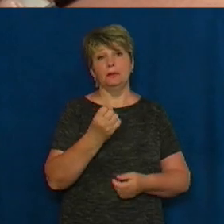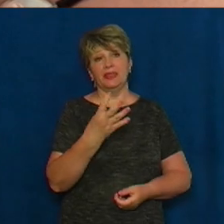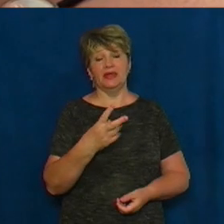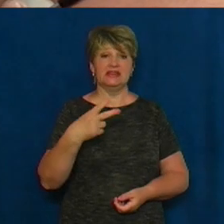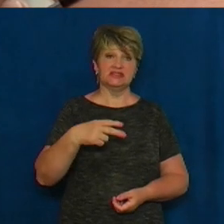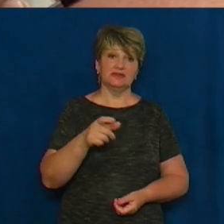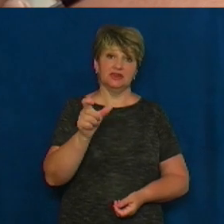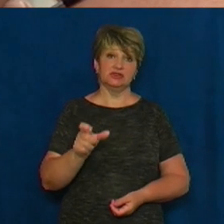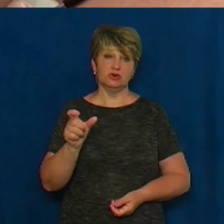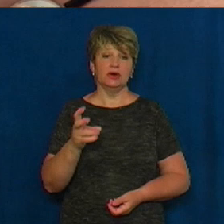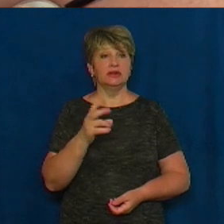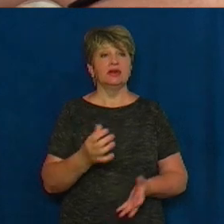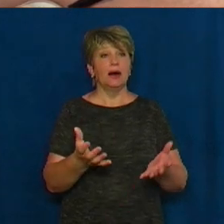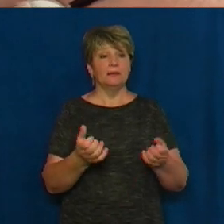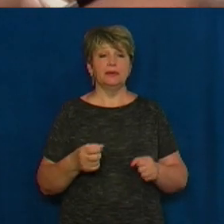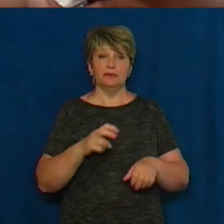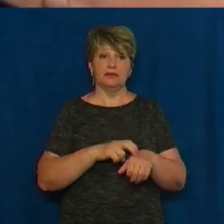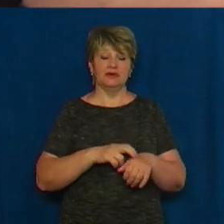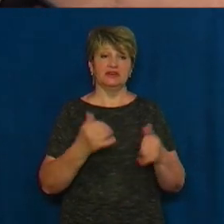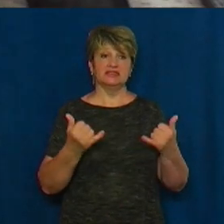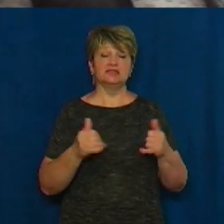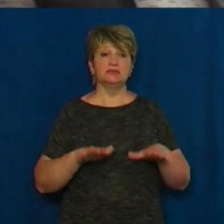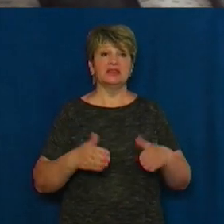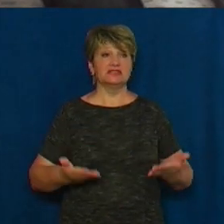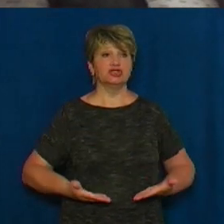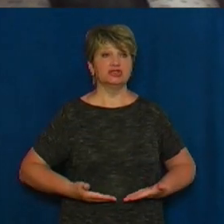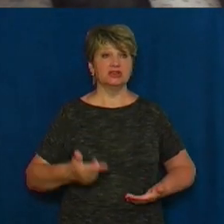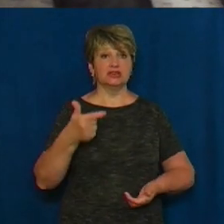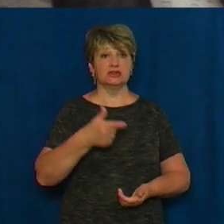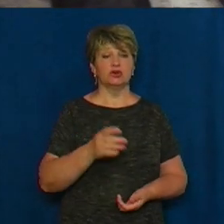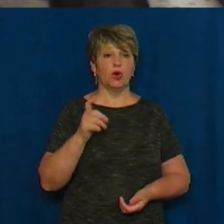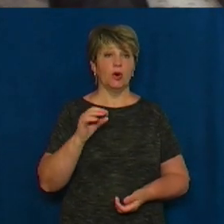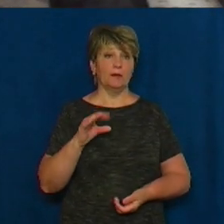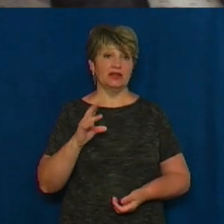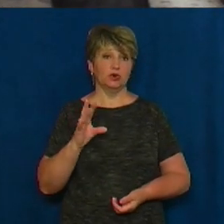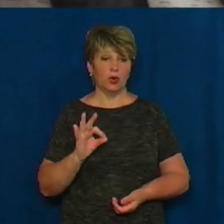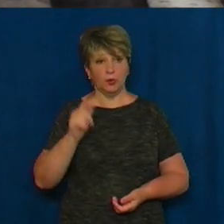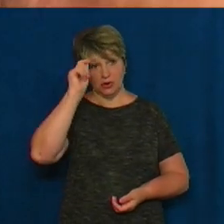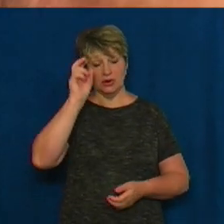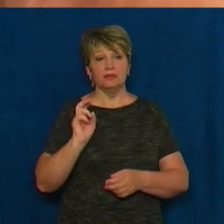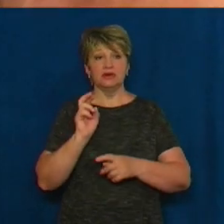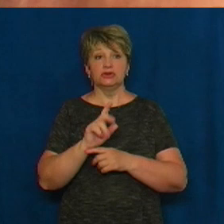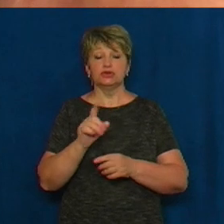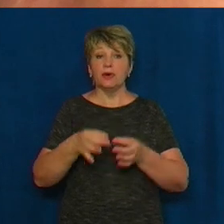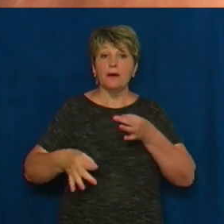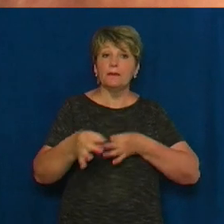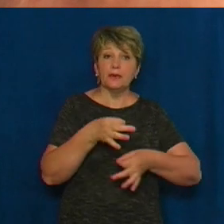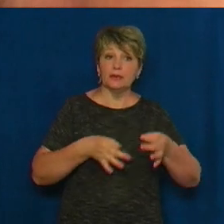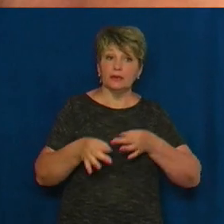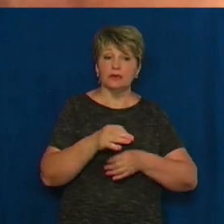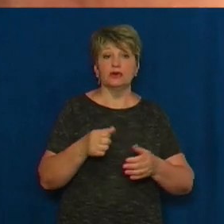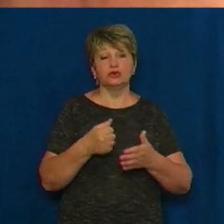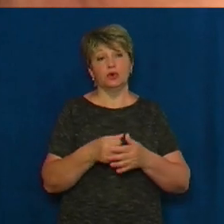людей. На прийомі у лікаря сьогодні місцевий житель Григорій Хоменко. Чоловік прийшов, аби проконсультуватися щодо